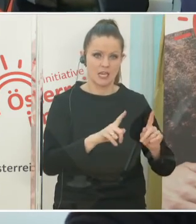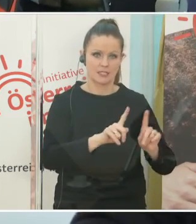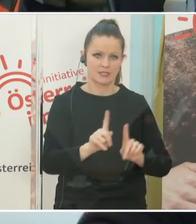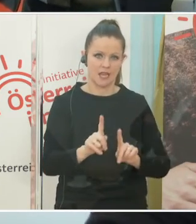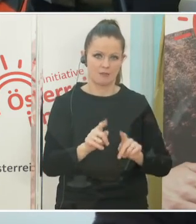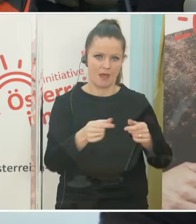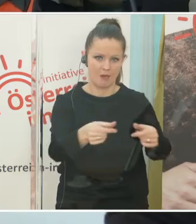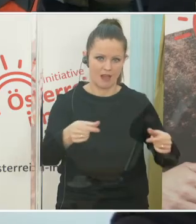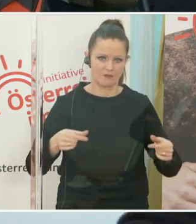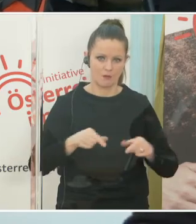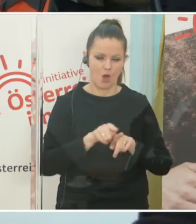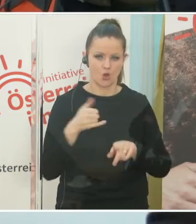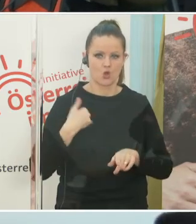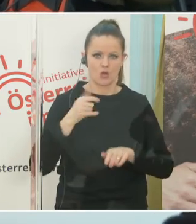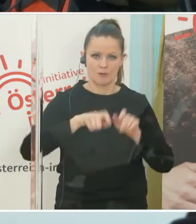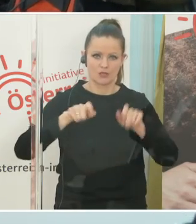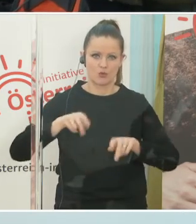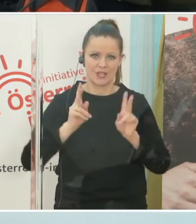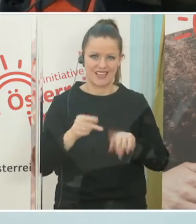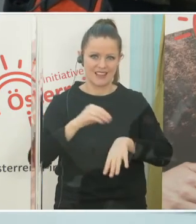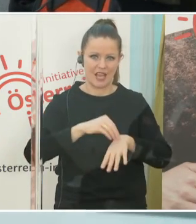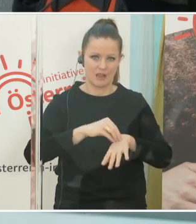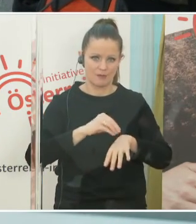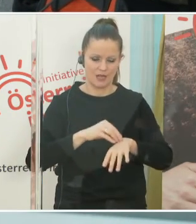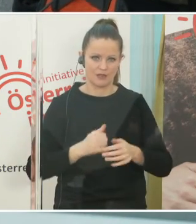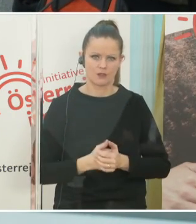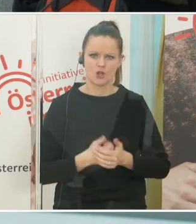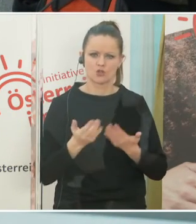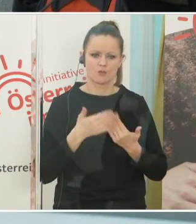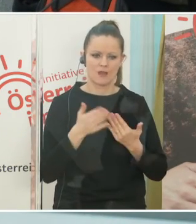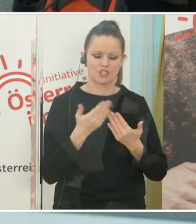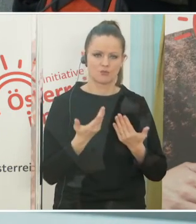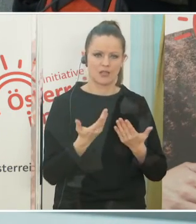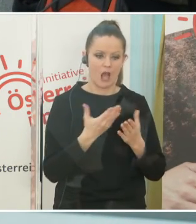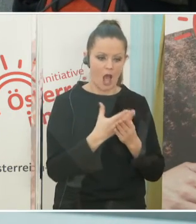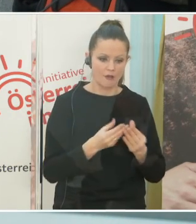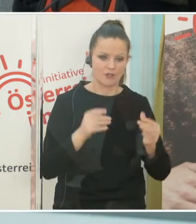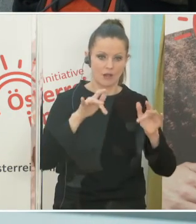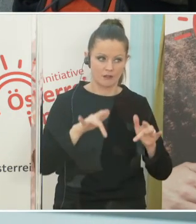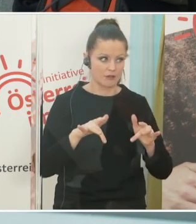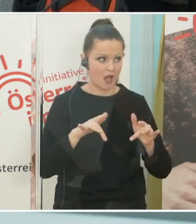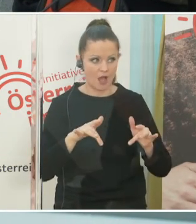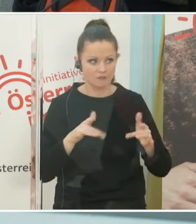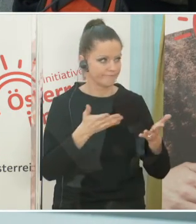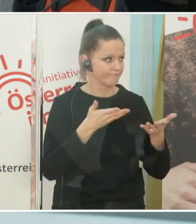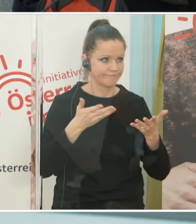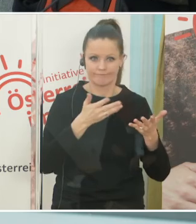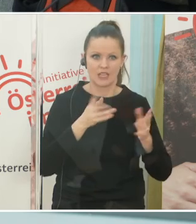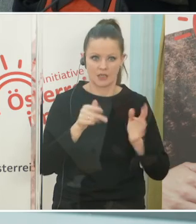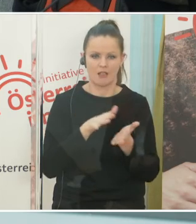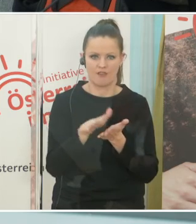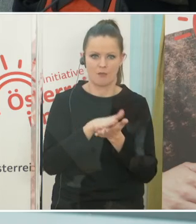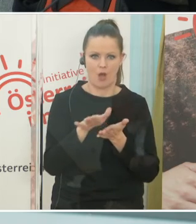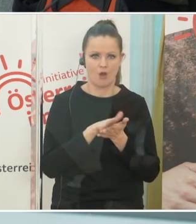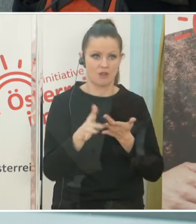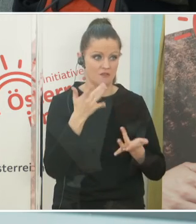sich auch die Jüngeren anmelden können, damit auch z.B. diese aufgetauten Dosen dann tatsächlich auch verbraucht werden können. Gibt es so etwas